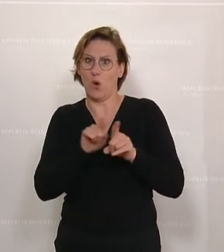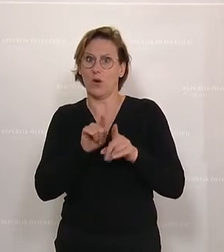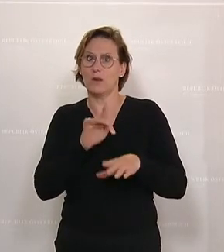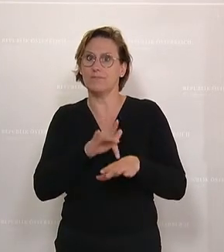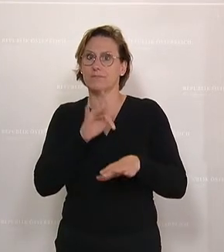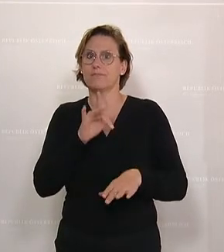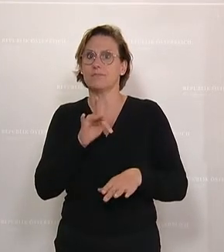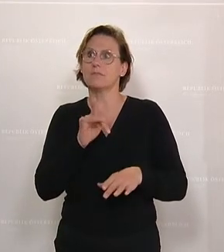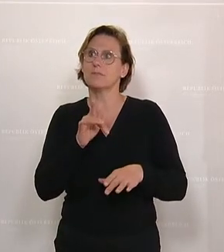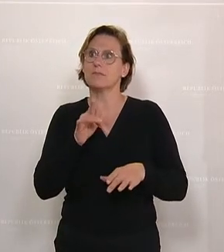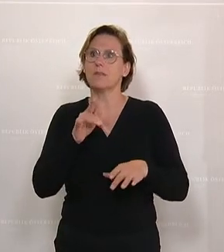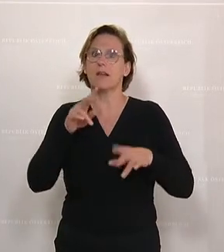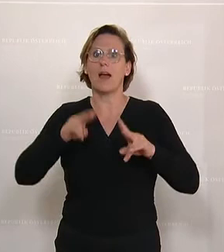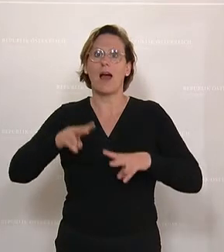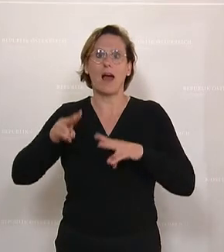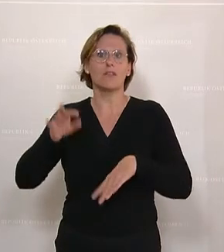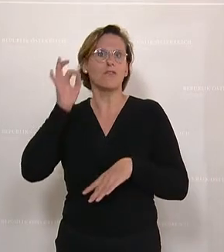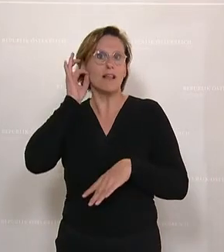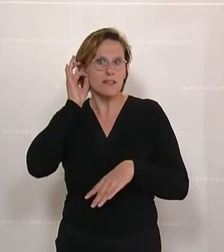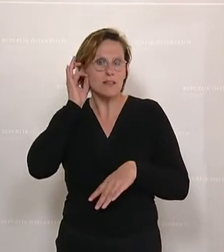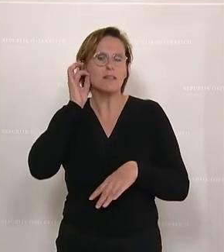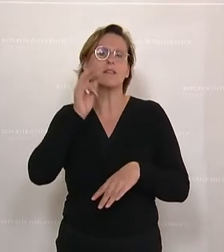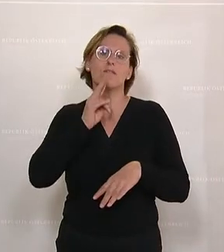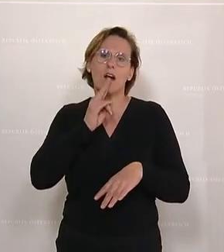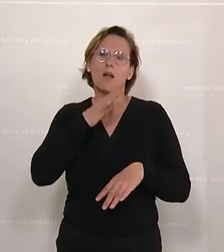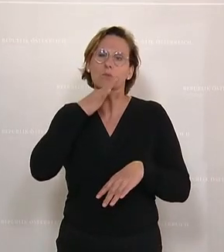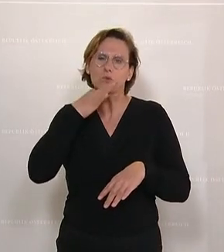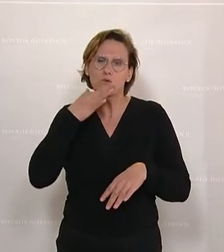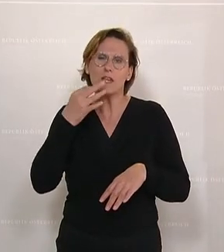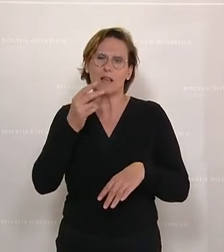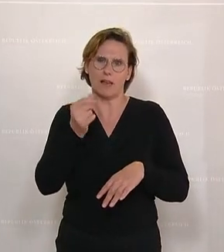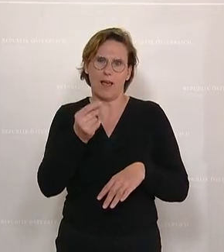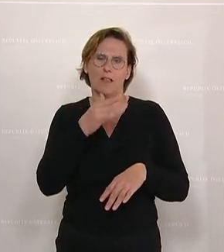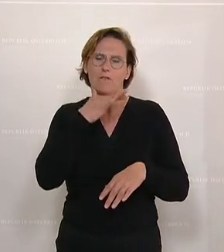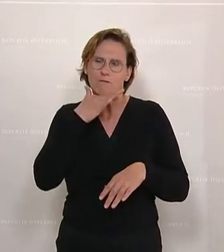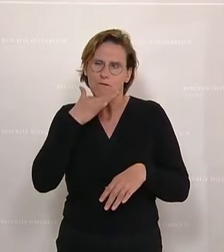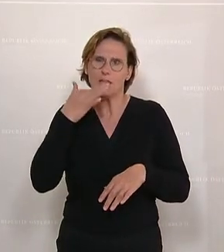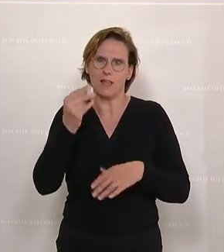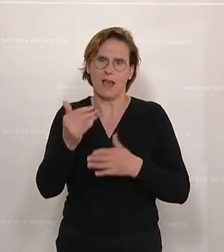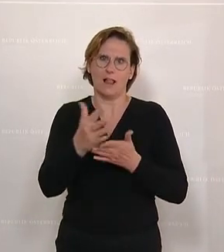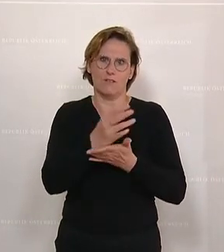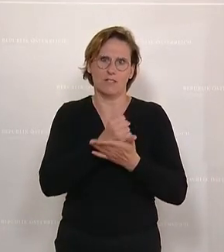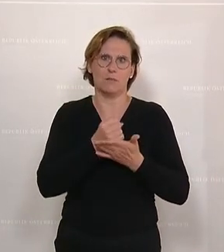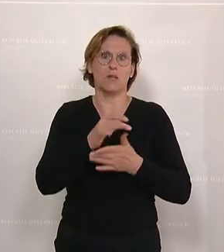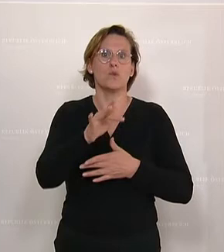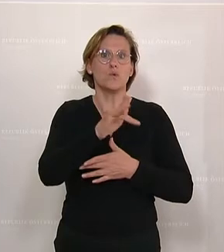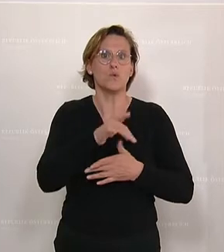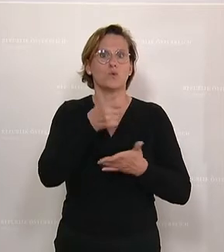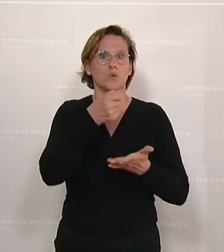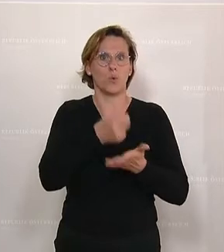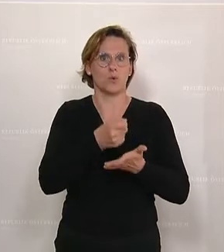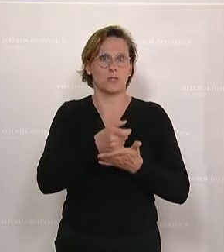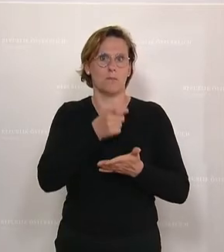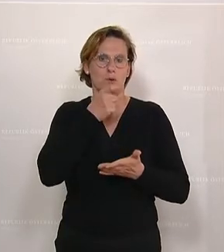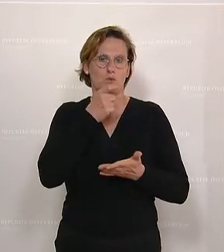man als Anwältin sehr viel, wirklich sehr viel Geld verdienen muss, um einmal die Grundkosten, die der Beruf